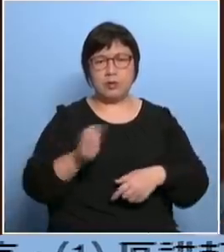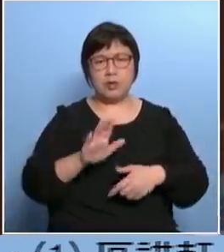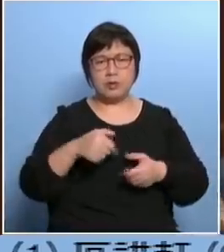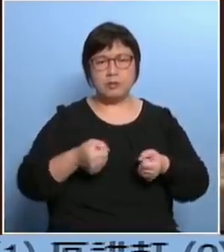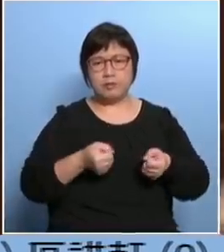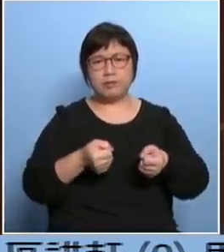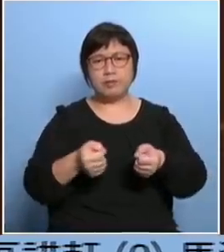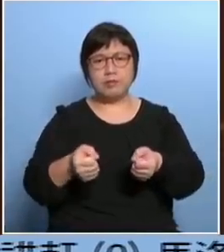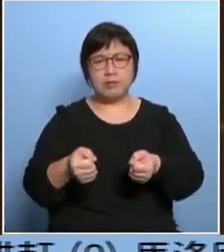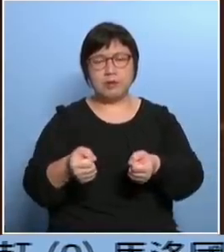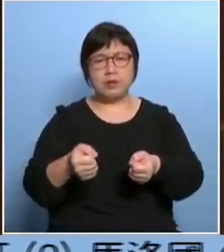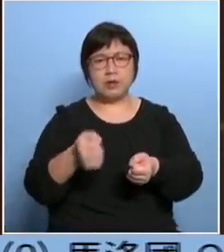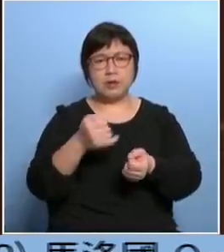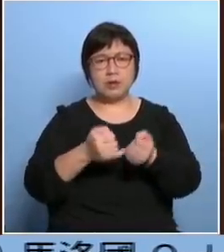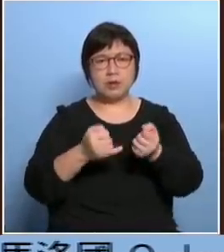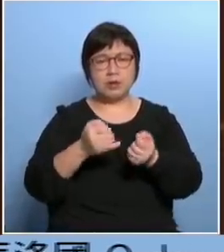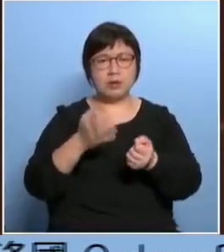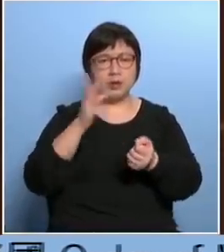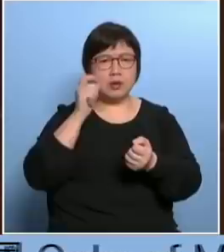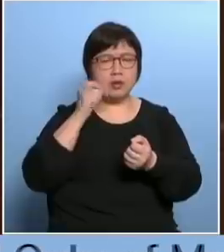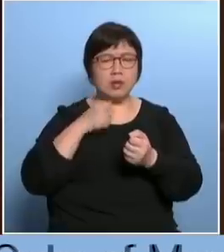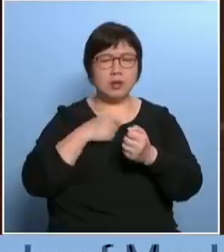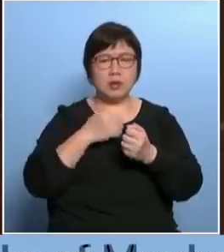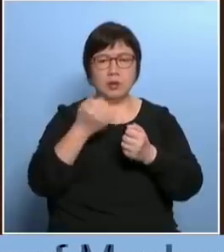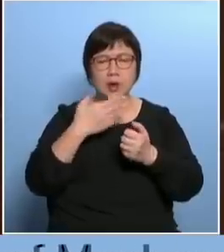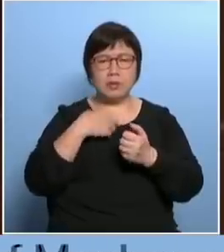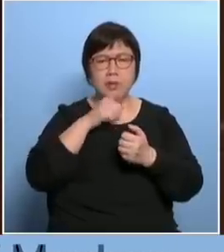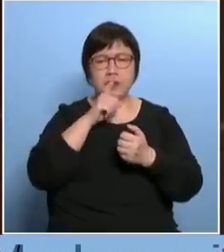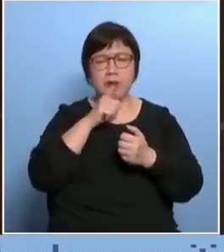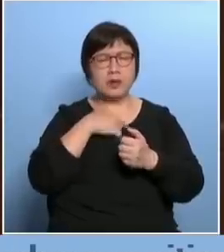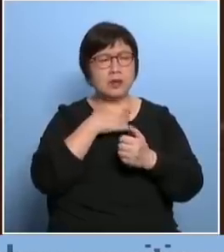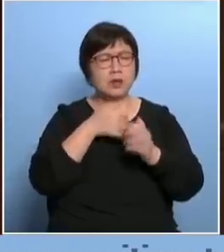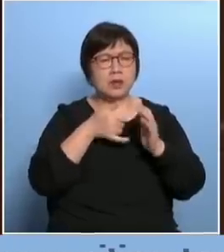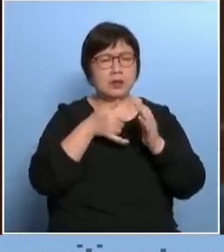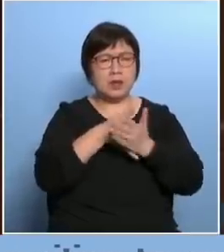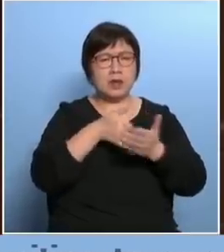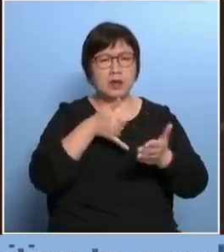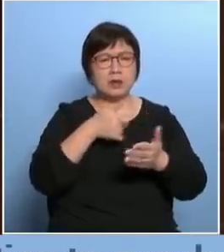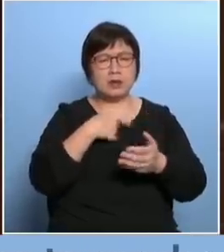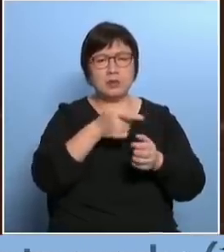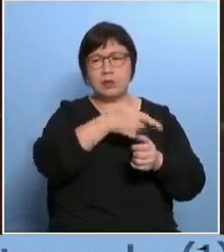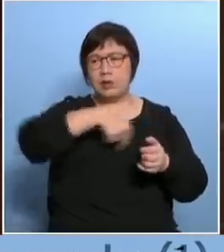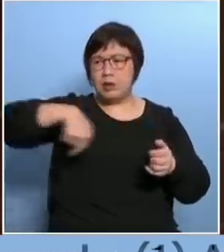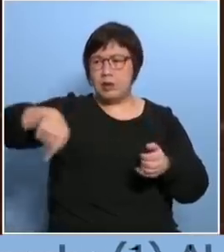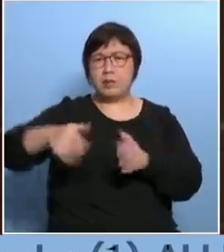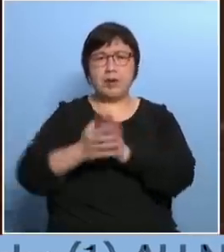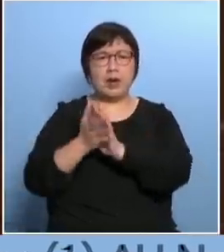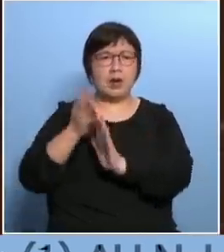他过去那些子女说不行了我妈不可以进去也不可以这样排队她说要去排队啊